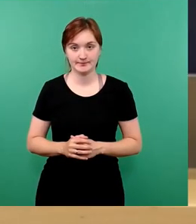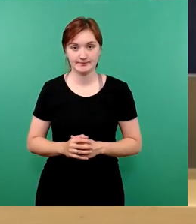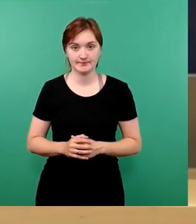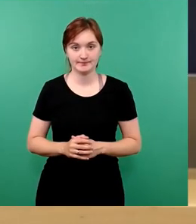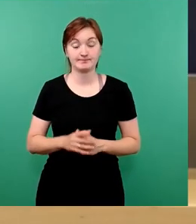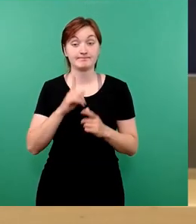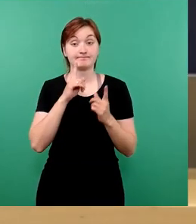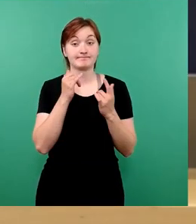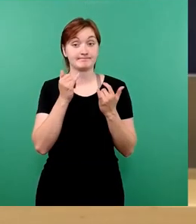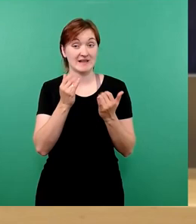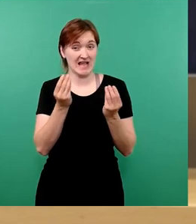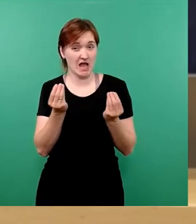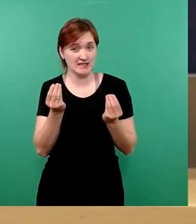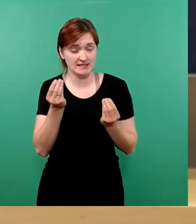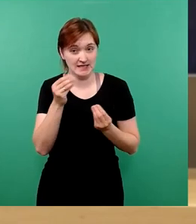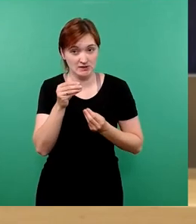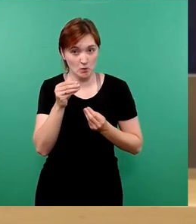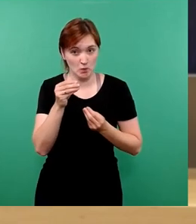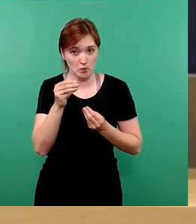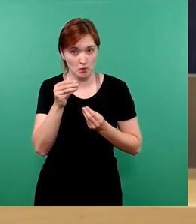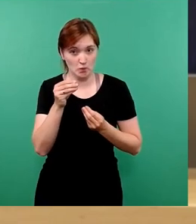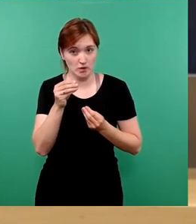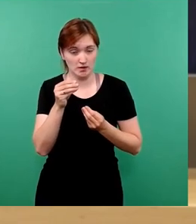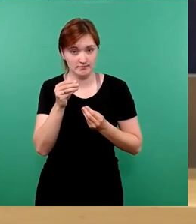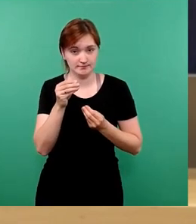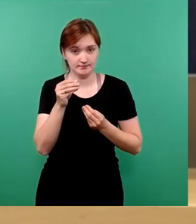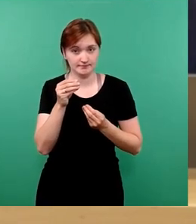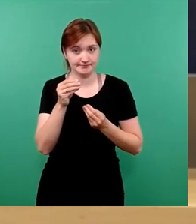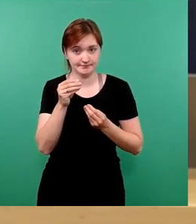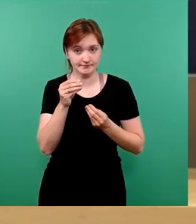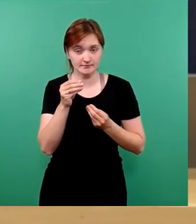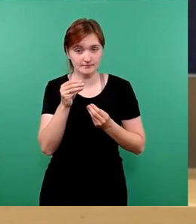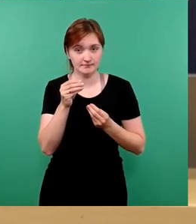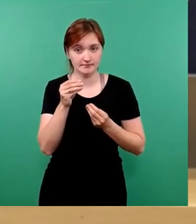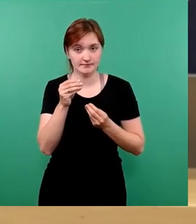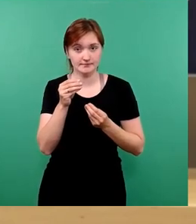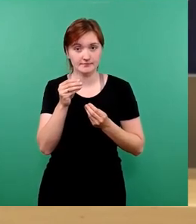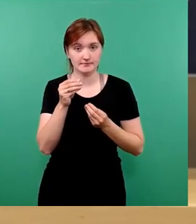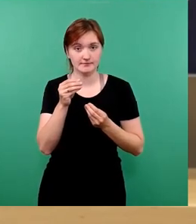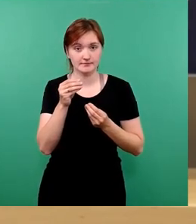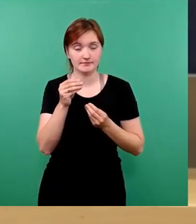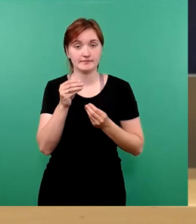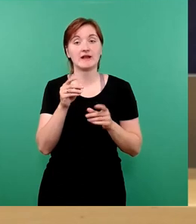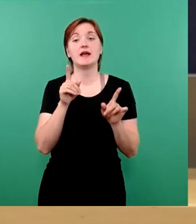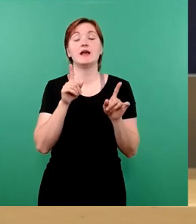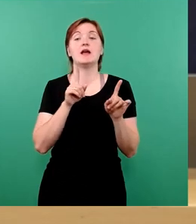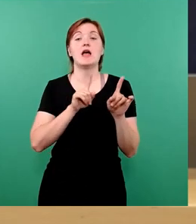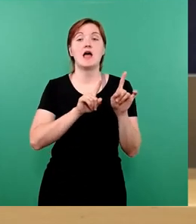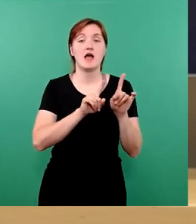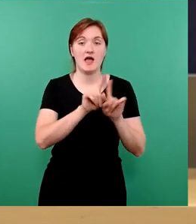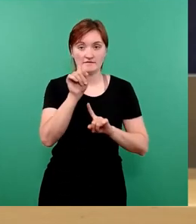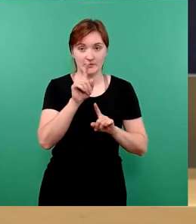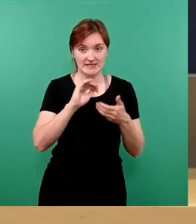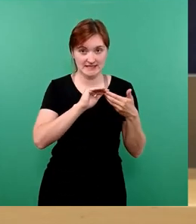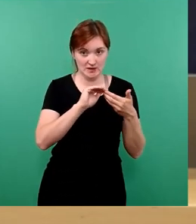Ergänzung der FDP-CDU, die sagen,